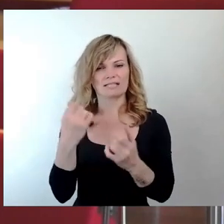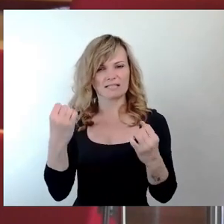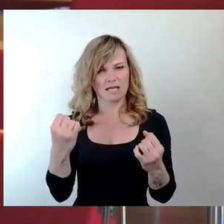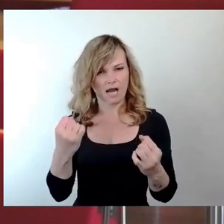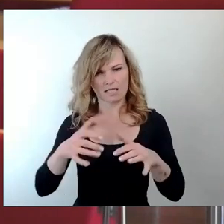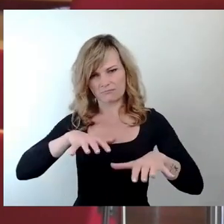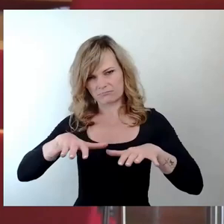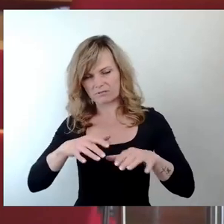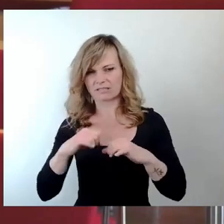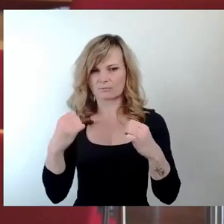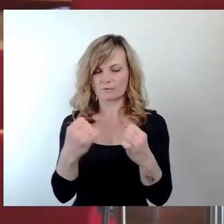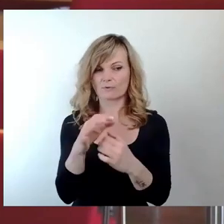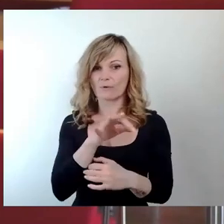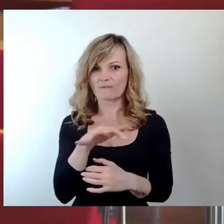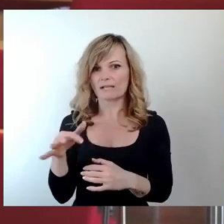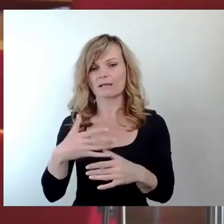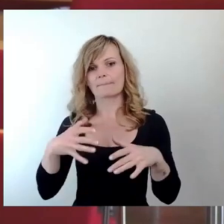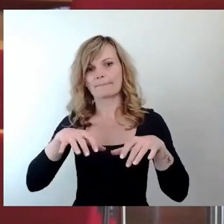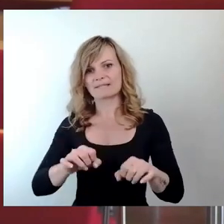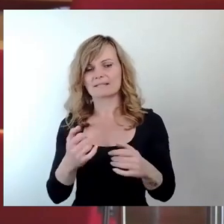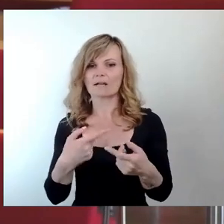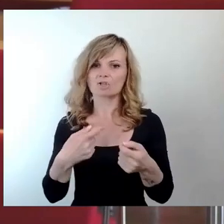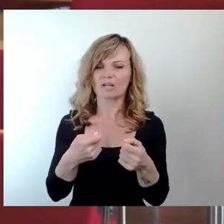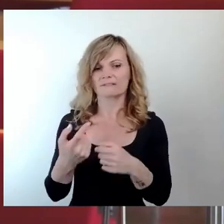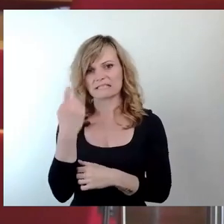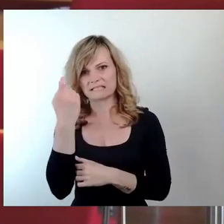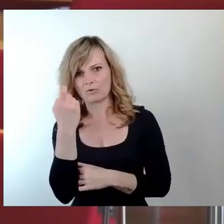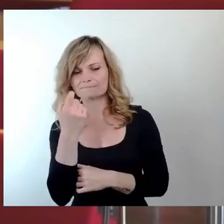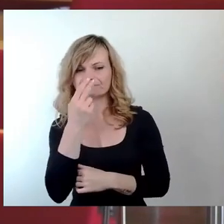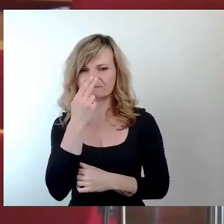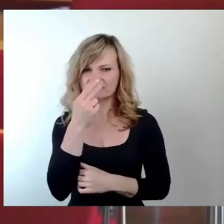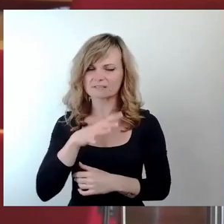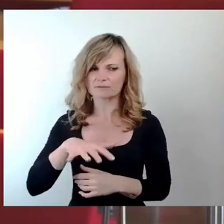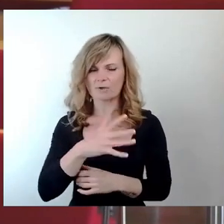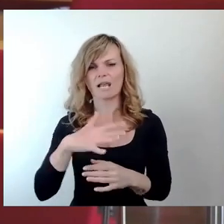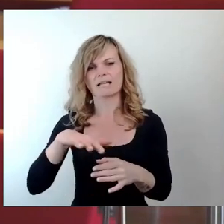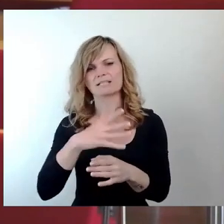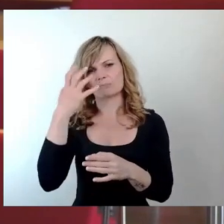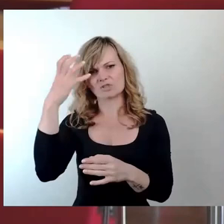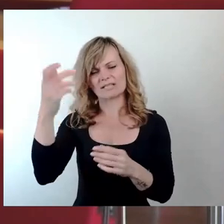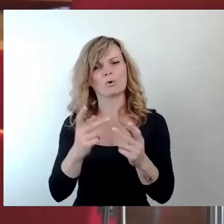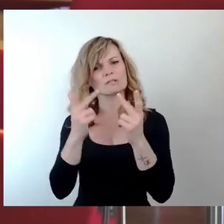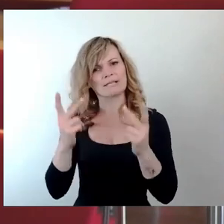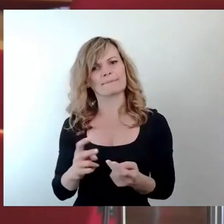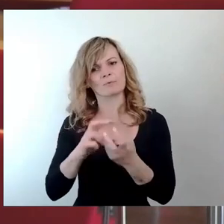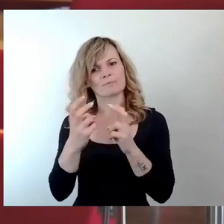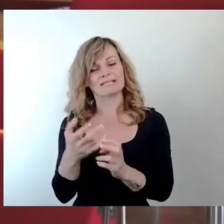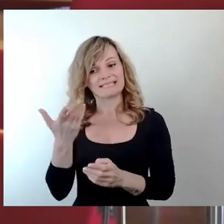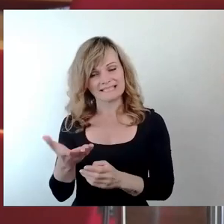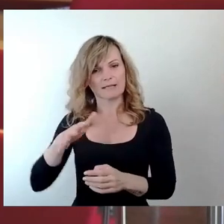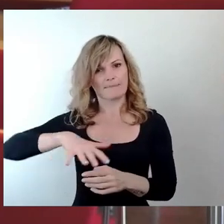Sorgen. Welche Maßnahmen und Konzepte setzt die Landeshauptstadt Dresden um, um die Sicherheit in dem Bereich zu erhöhen,